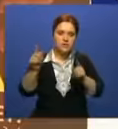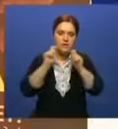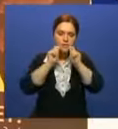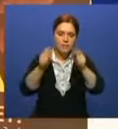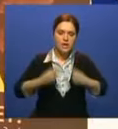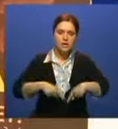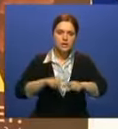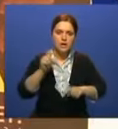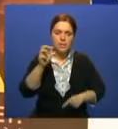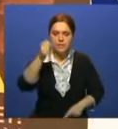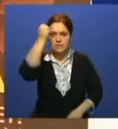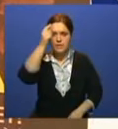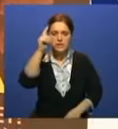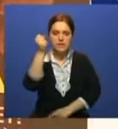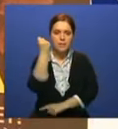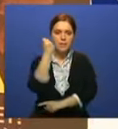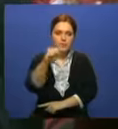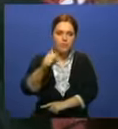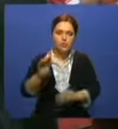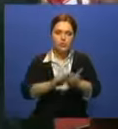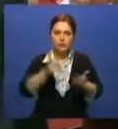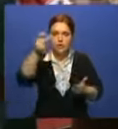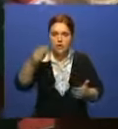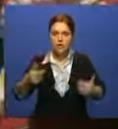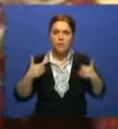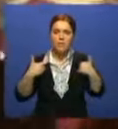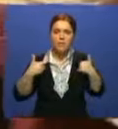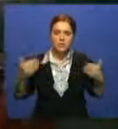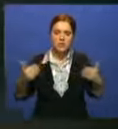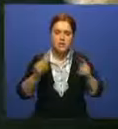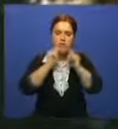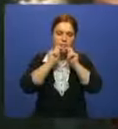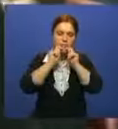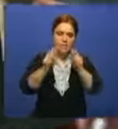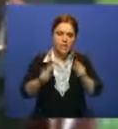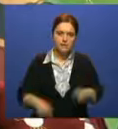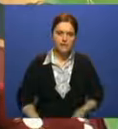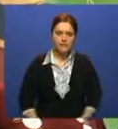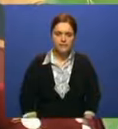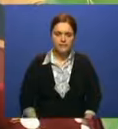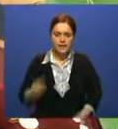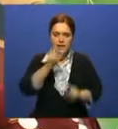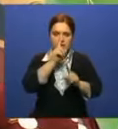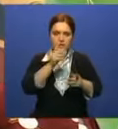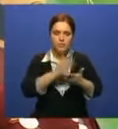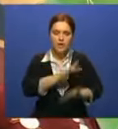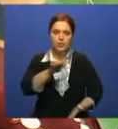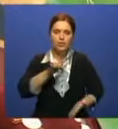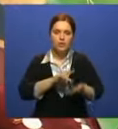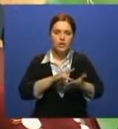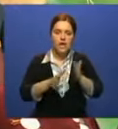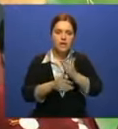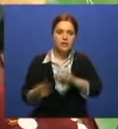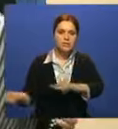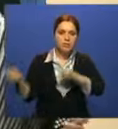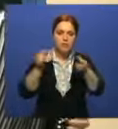агентства «Хабар» «Спасибо за победу». Журналисты поздравляют ветеранов и вручают подарки. Для «Фронтовички» он особый. В отраву и стулы доставили